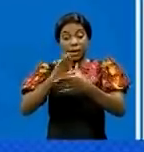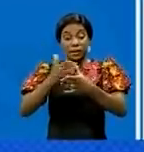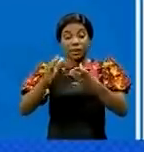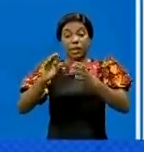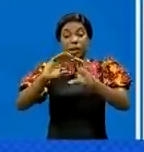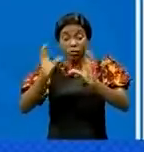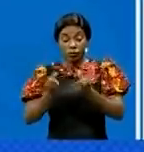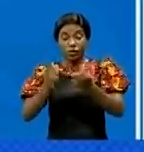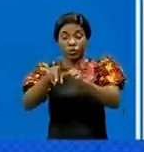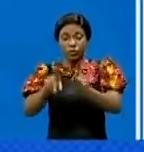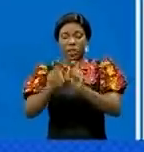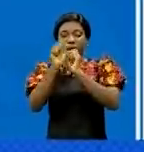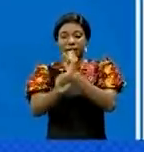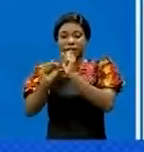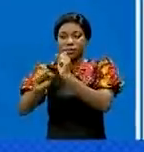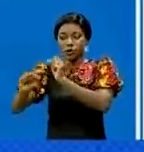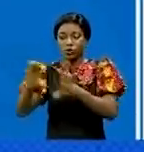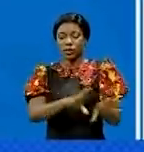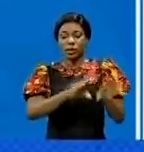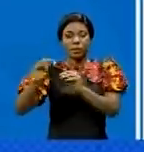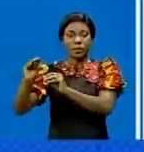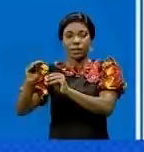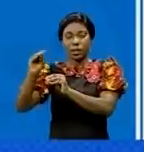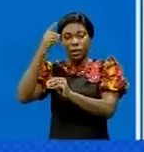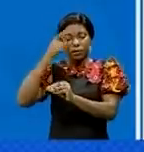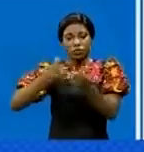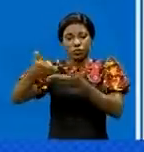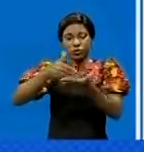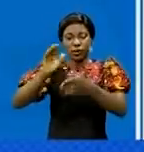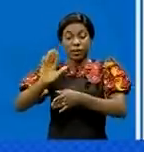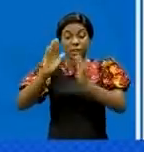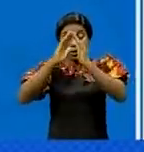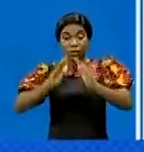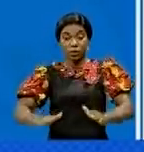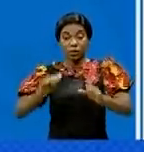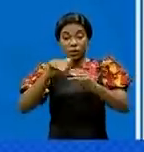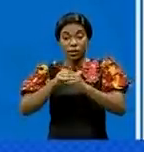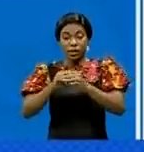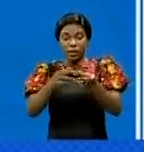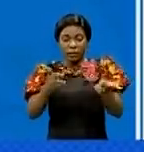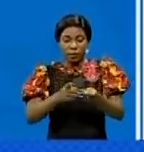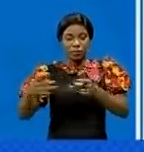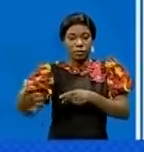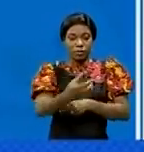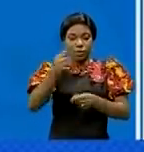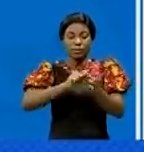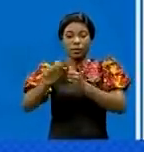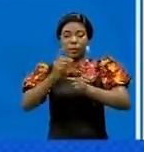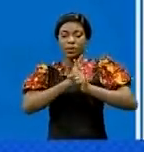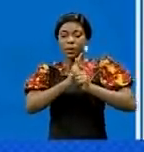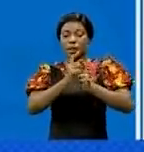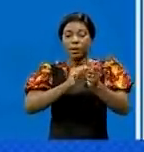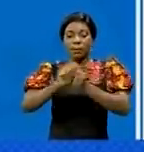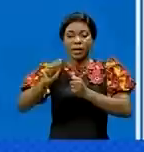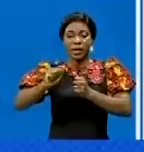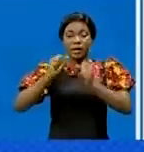poursuivre la sensibilisation des déplacés pour regagner leur milieu dans les zones récupérées et sécurisées par le force